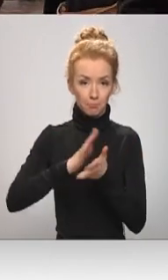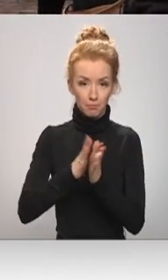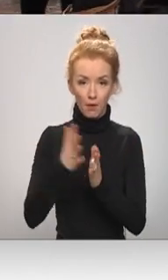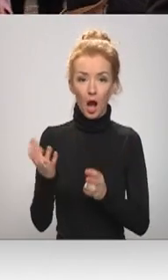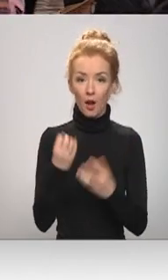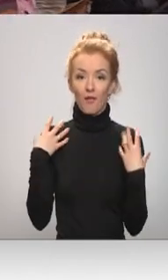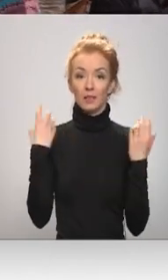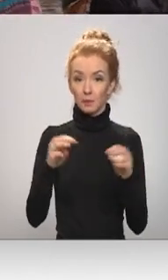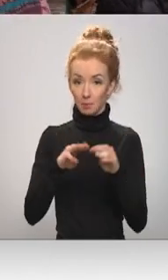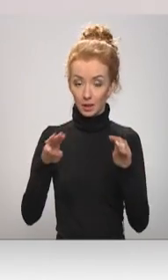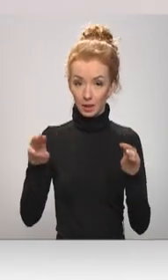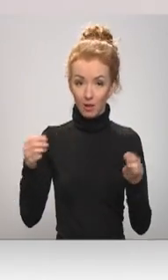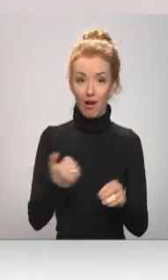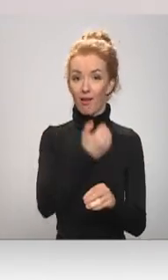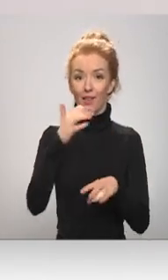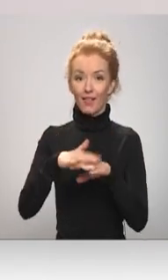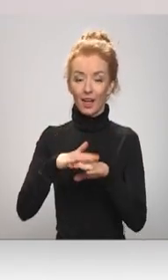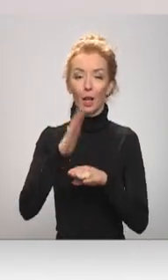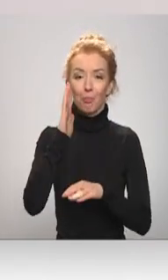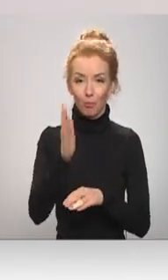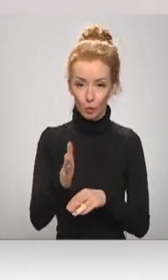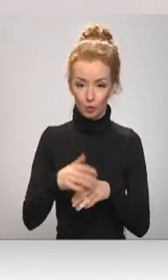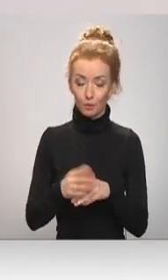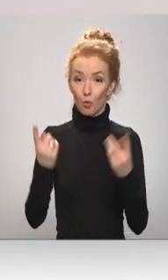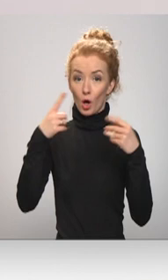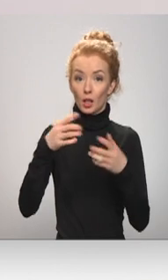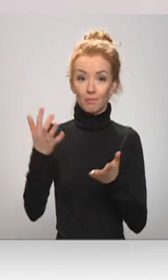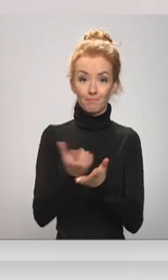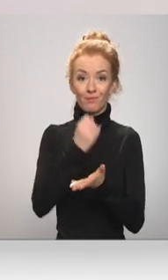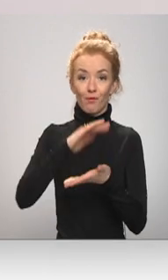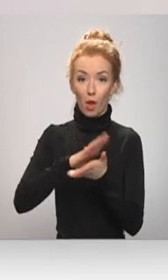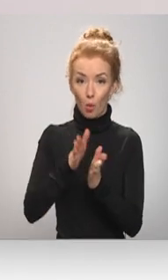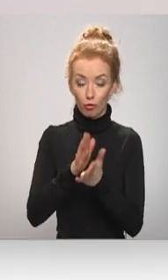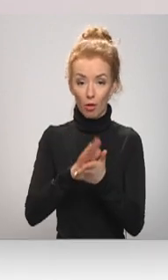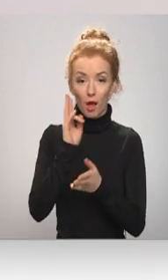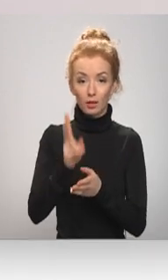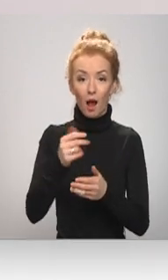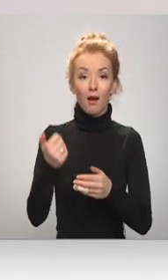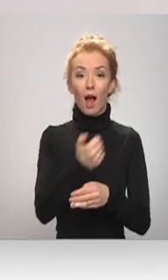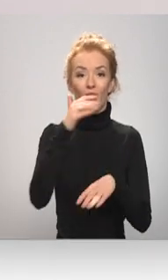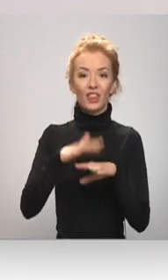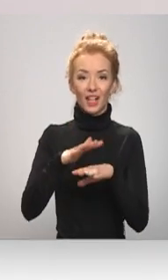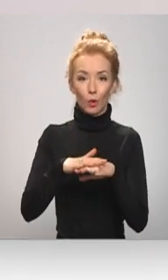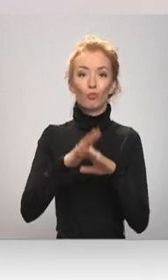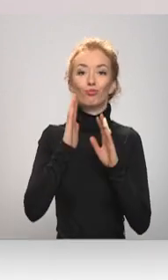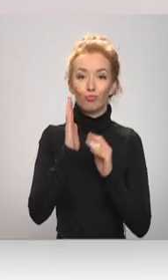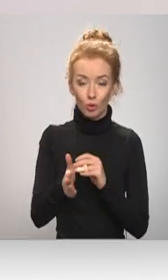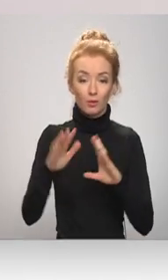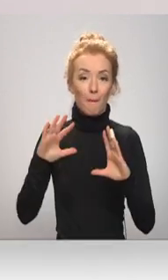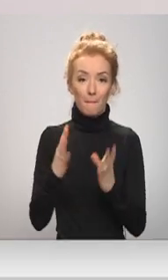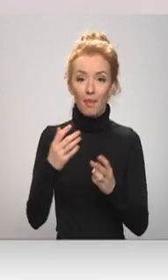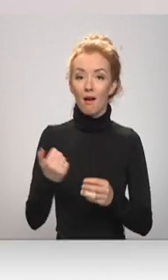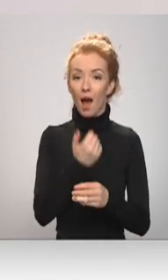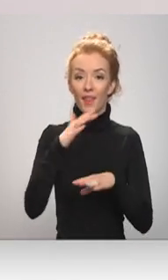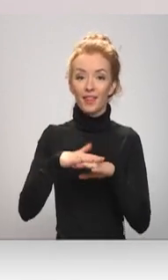Veselības ministriju. Gada tirgi būs. Šobrīd panāktā vienošanās ir tāda, ka gada tirgi būs, bet gada